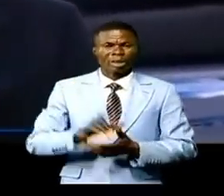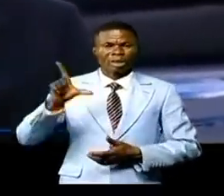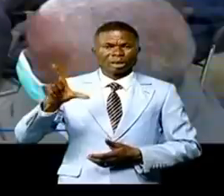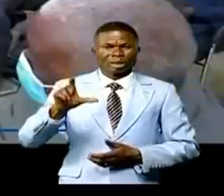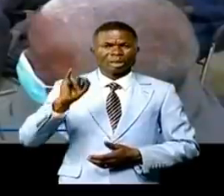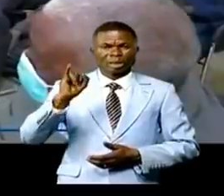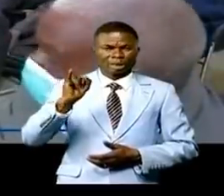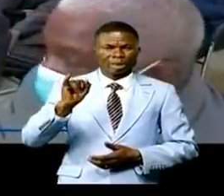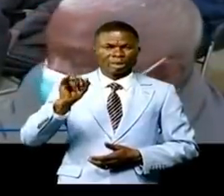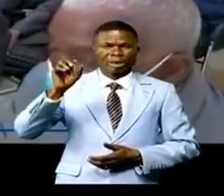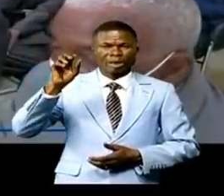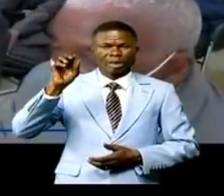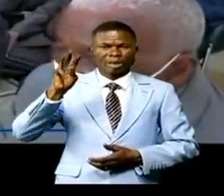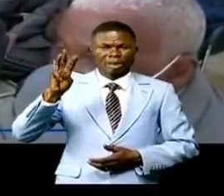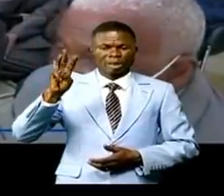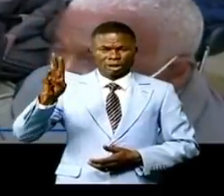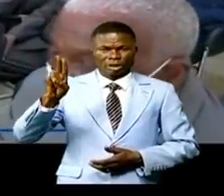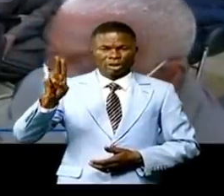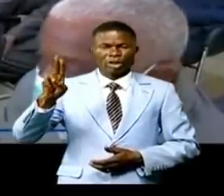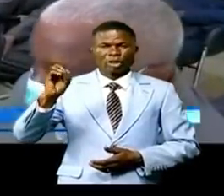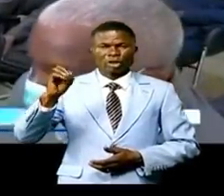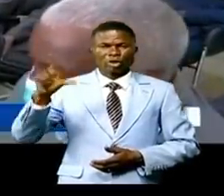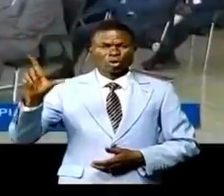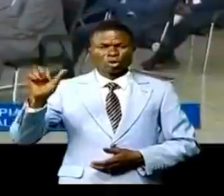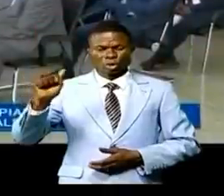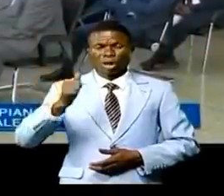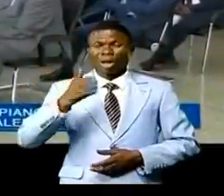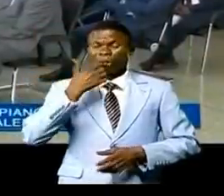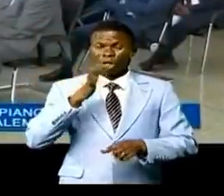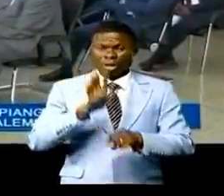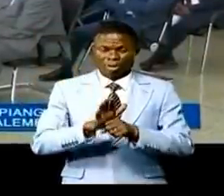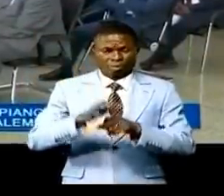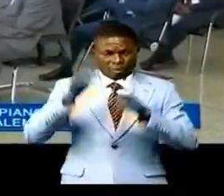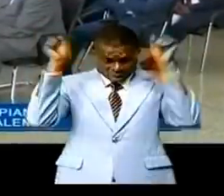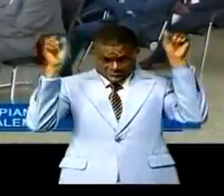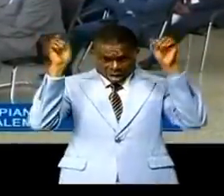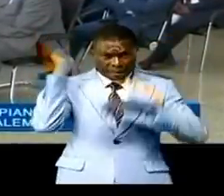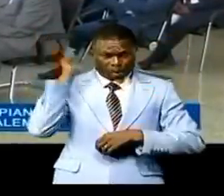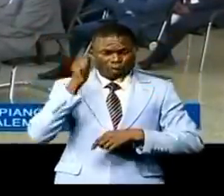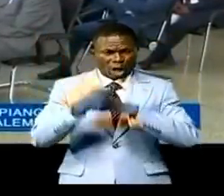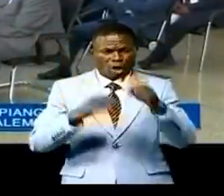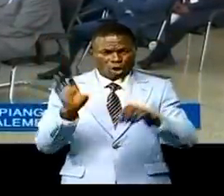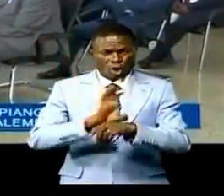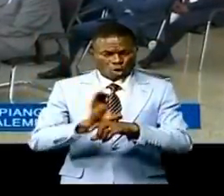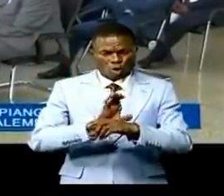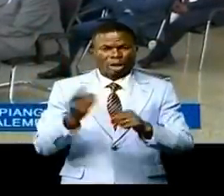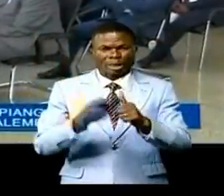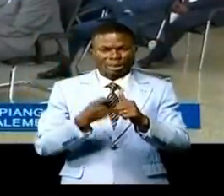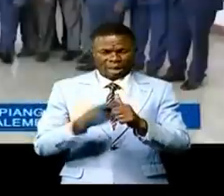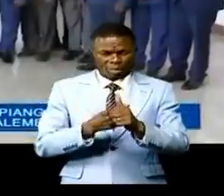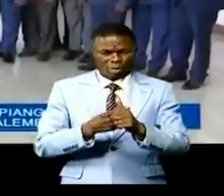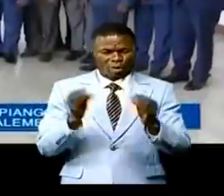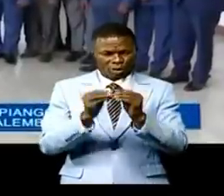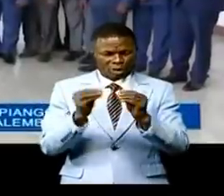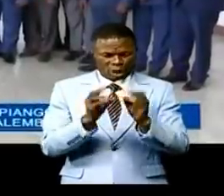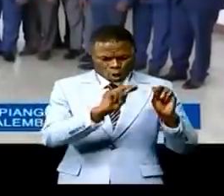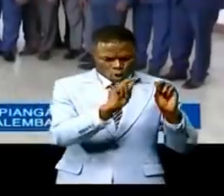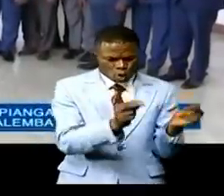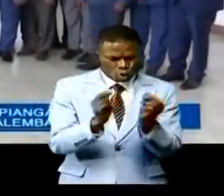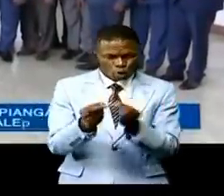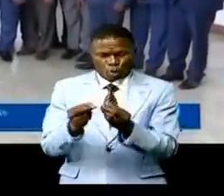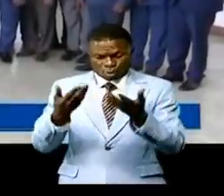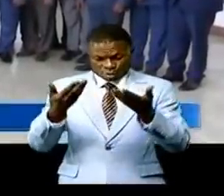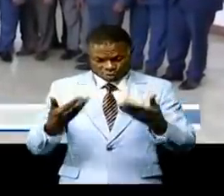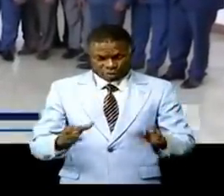coordinateur du Rapuco, a indiqué que les professeurs ne reprendront les cours qu'à l'issue des travaux en commission paritaire